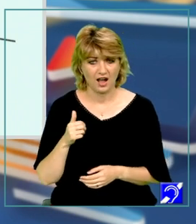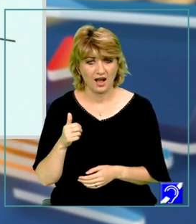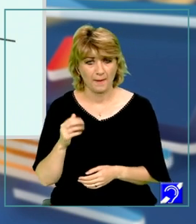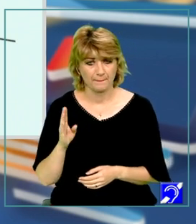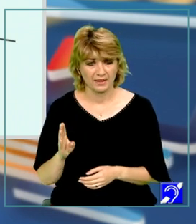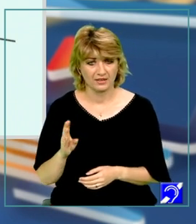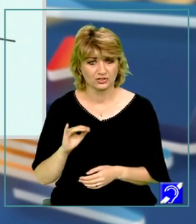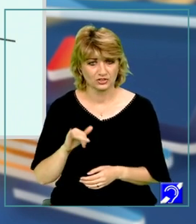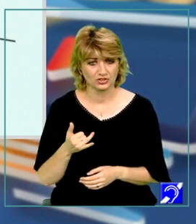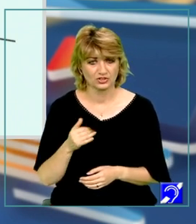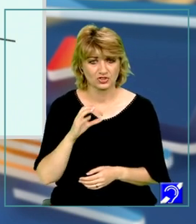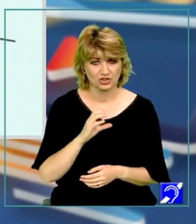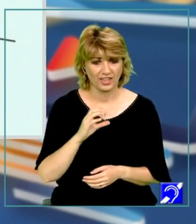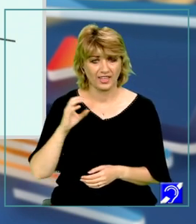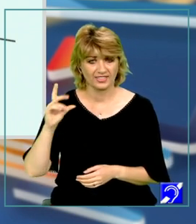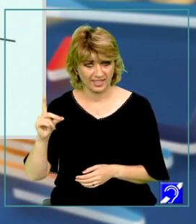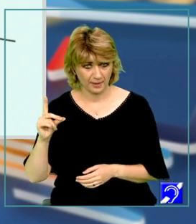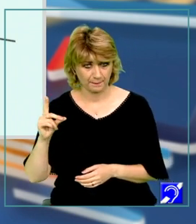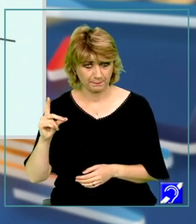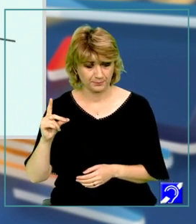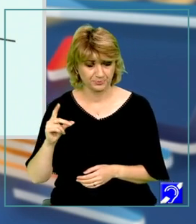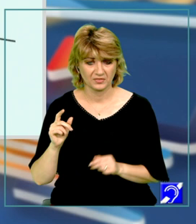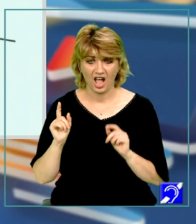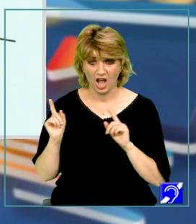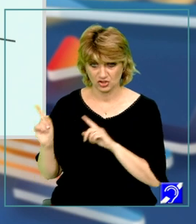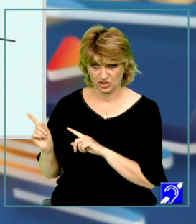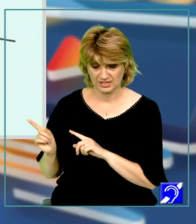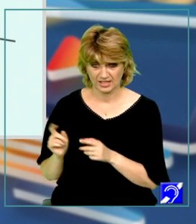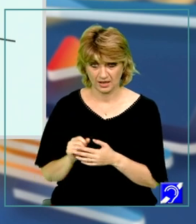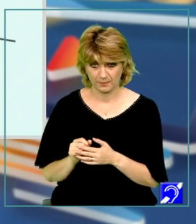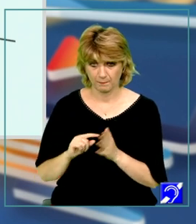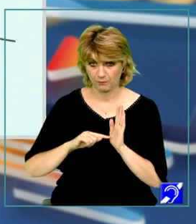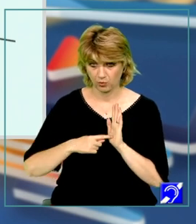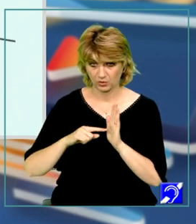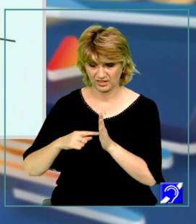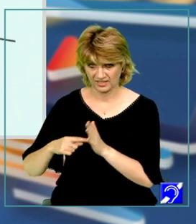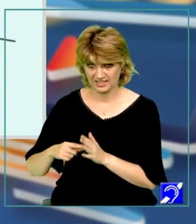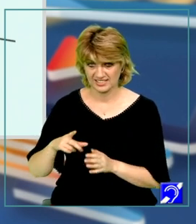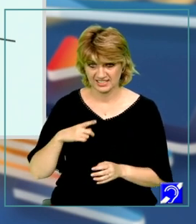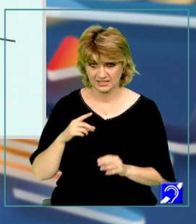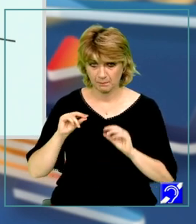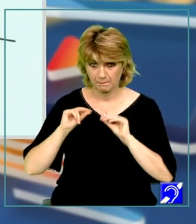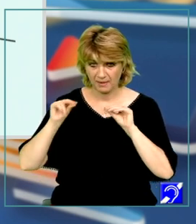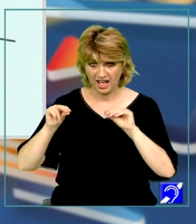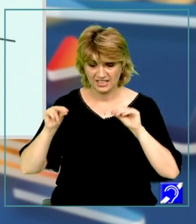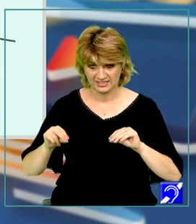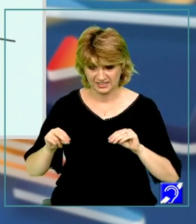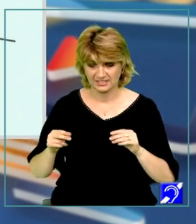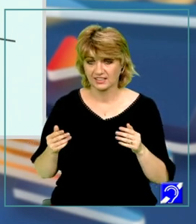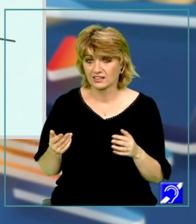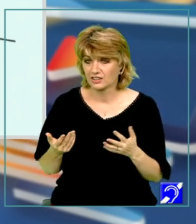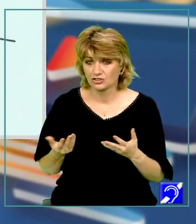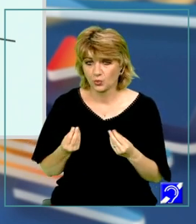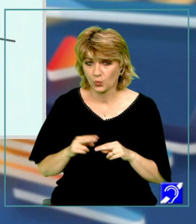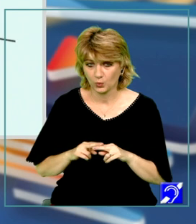respectiv C, D. Aceste puncte sunt plasate astfel încât